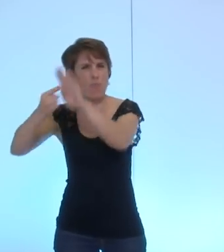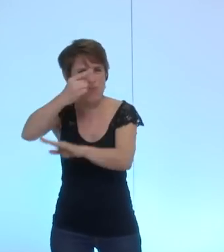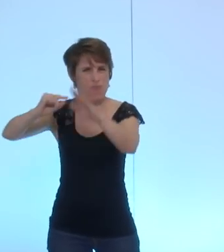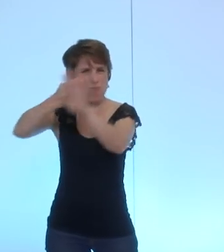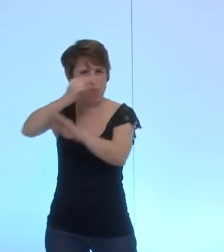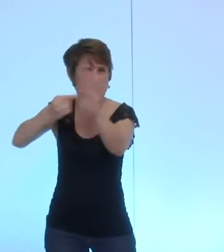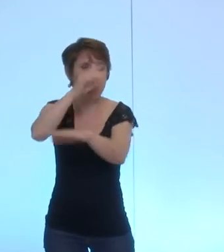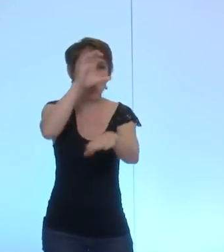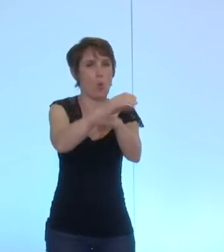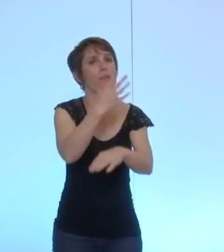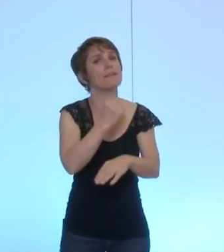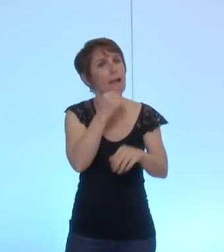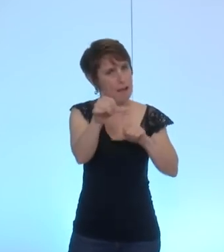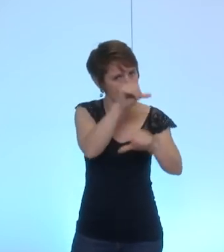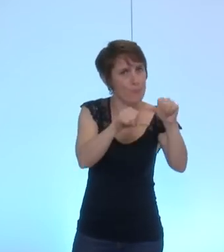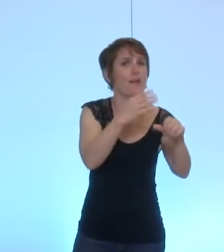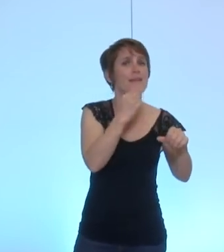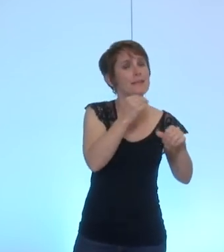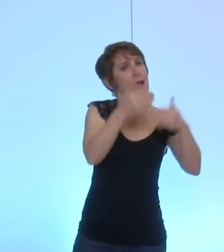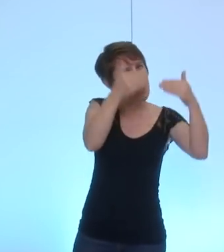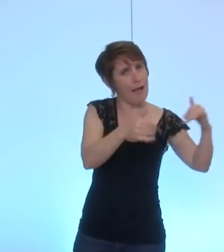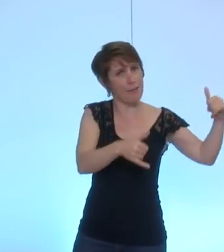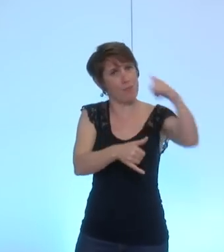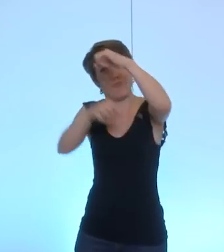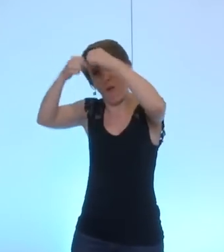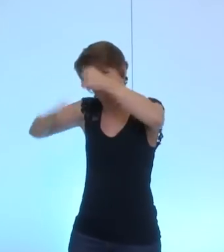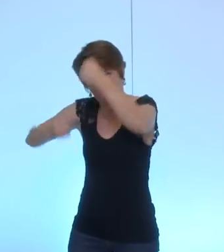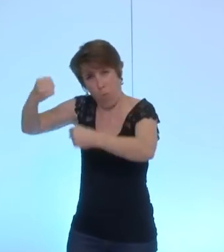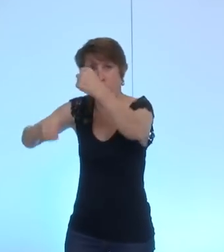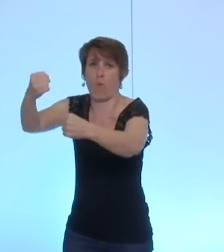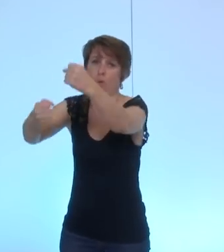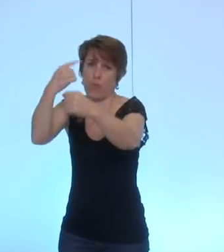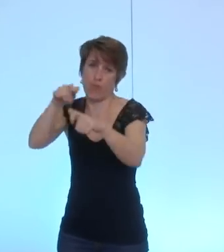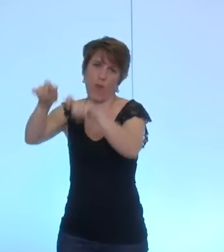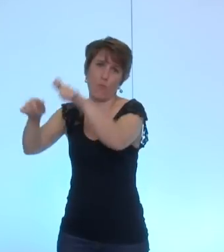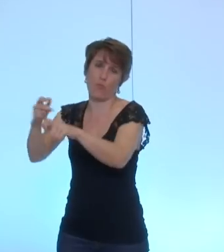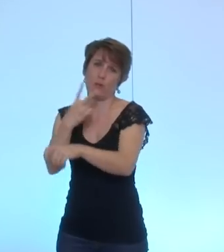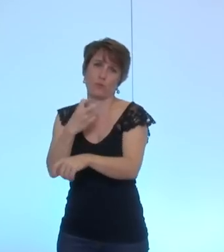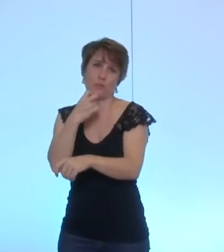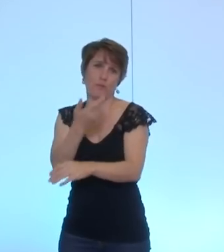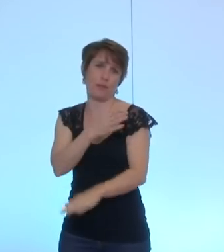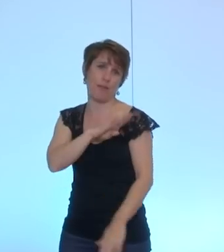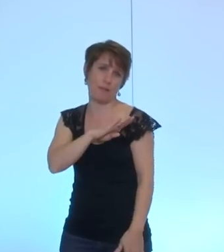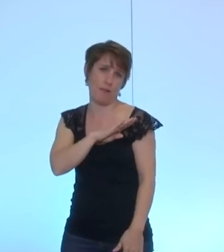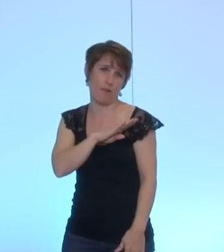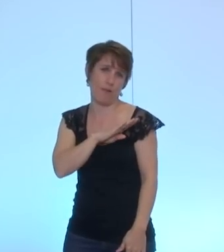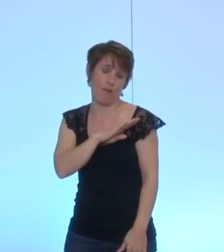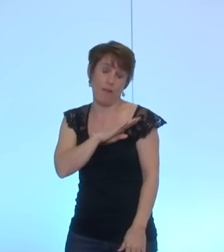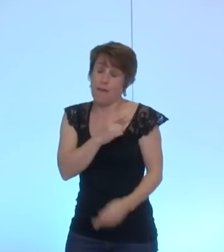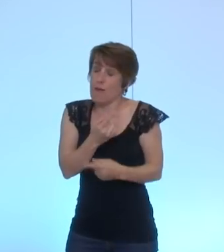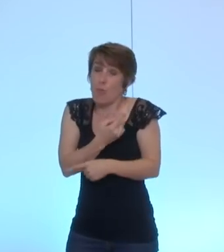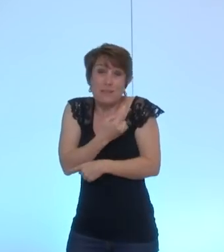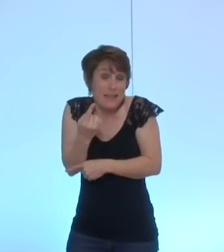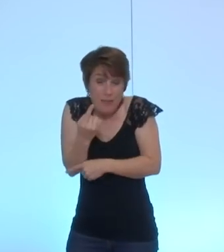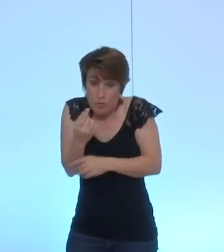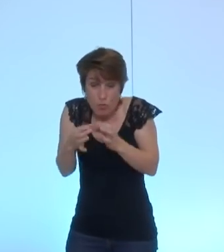n'intervienne plus militairement dans des bombardements de la population de Gaza c'est la seule condition de paix pour les